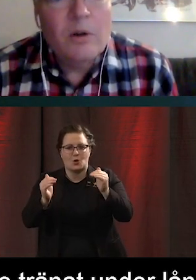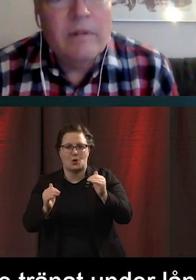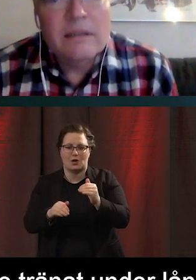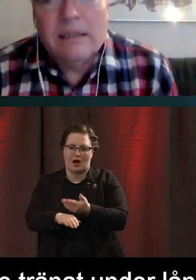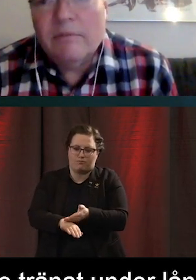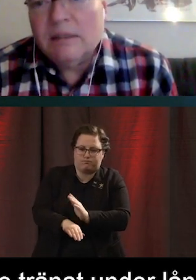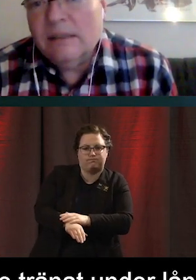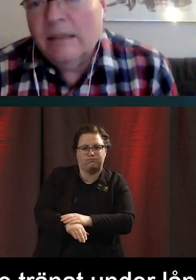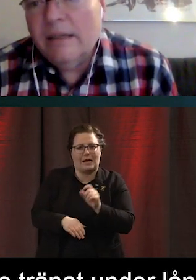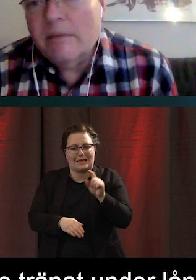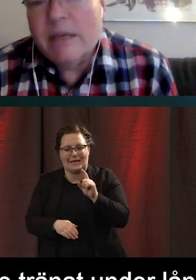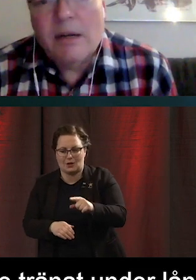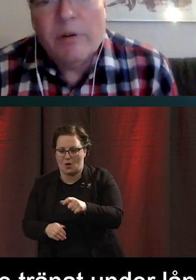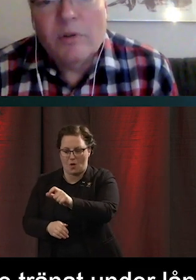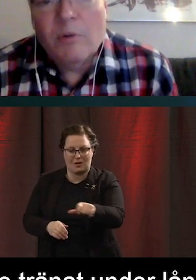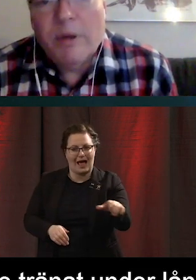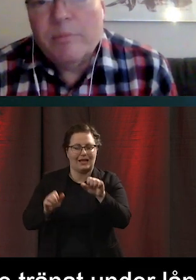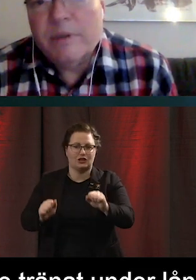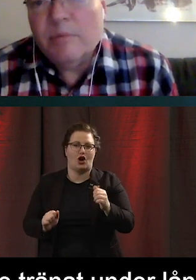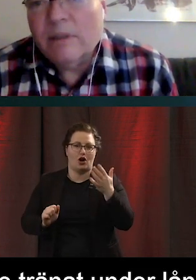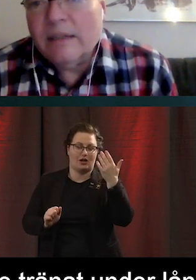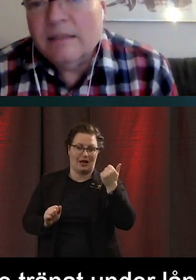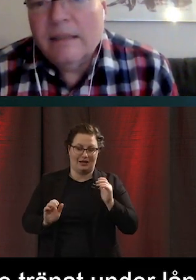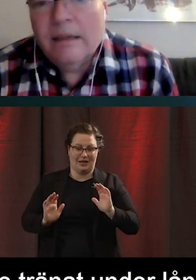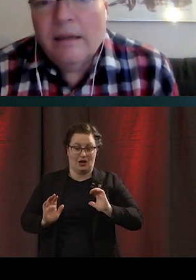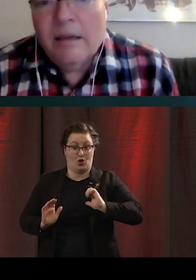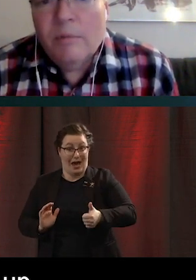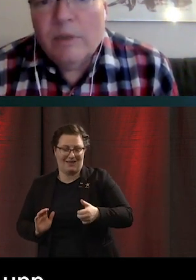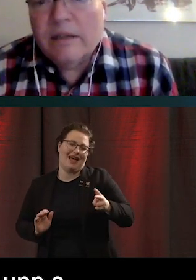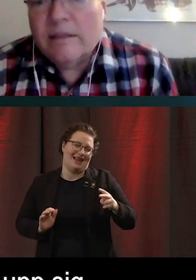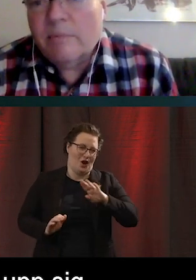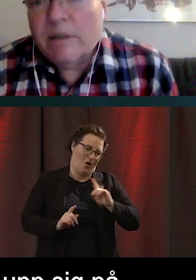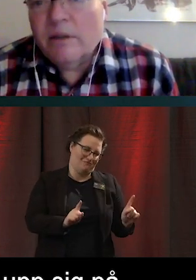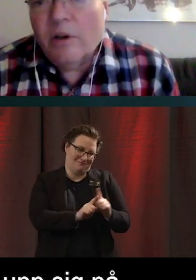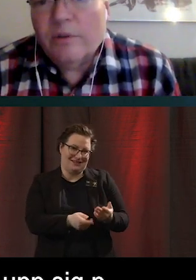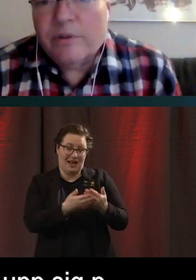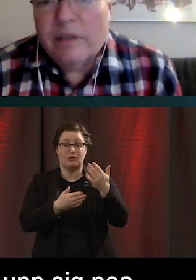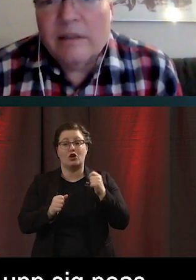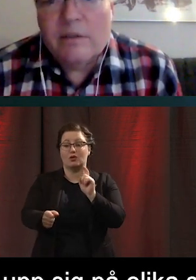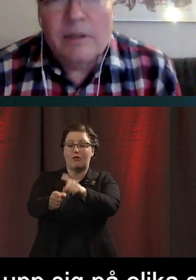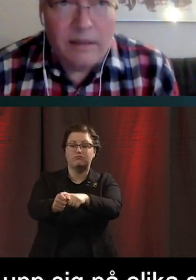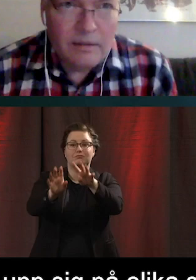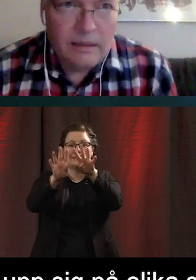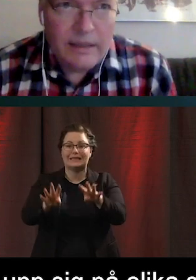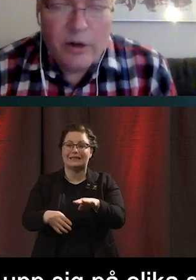klara av att själva eller med hjälp av någon koppla upp sig på olika sätt med sin dator. Så det är inte så att det är